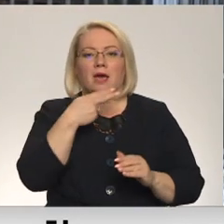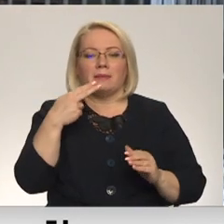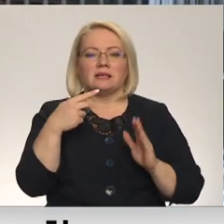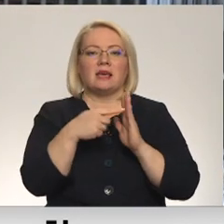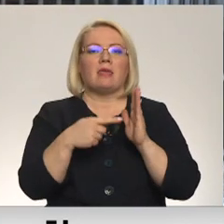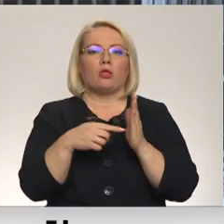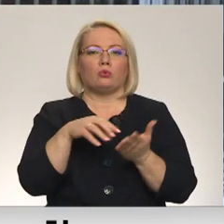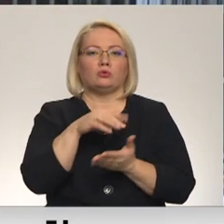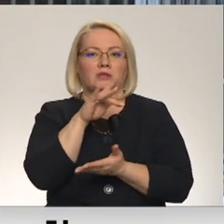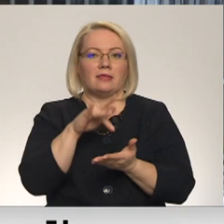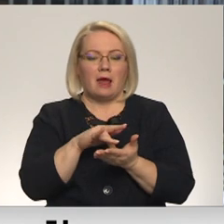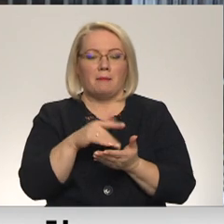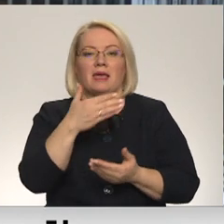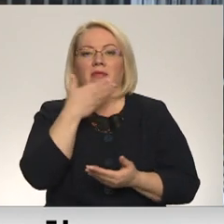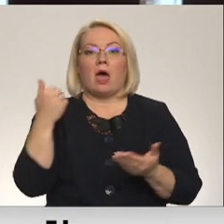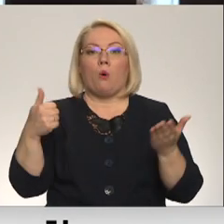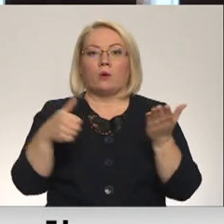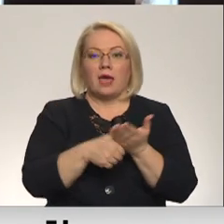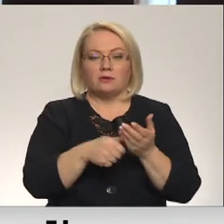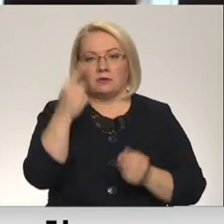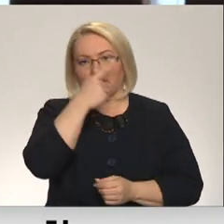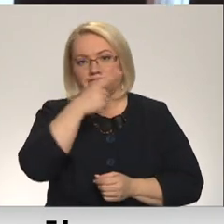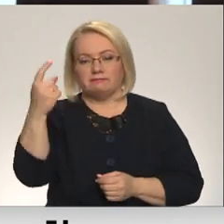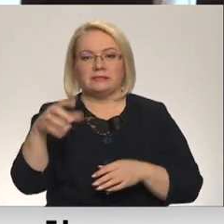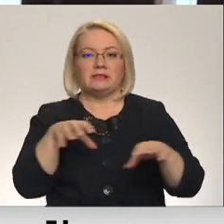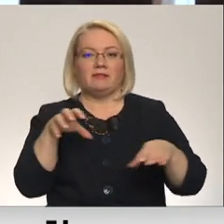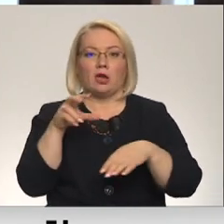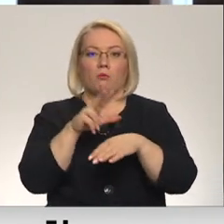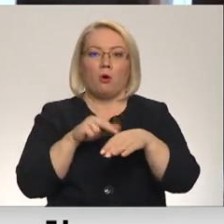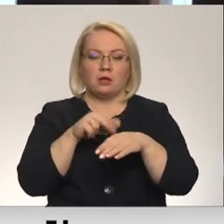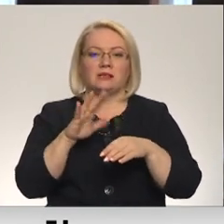nereģistrētiem ziņot dzīvnieku policijai vai apkaimes čatā.